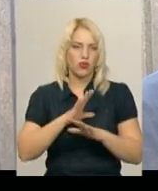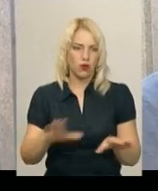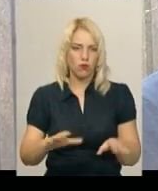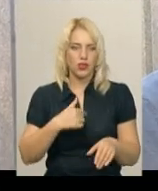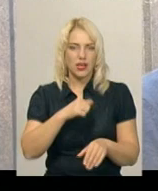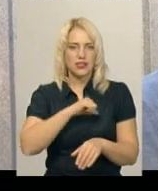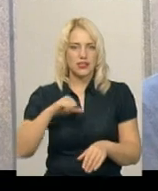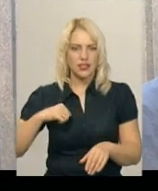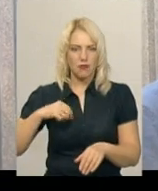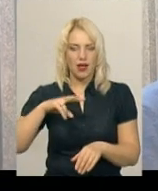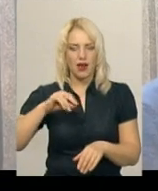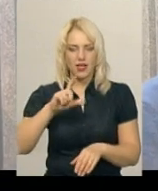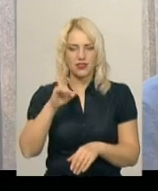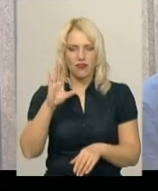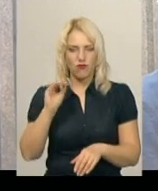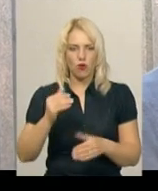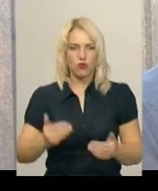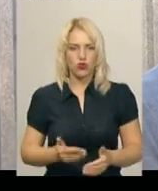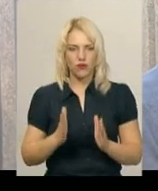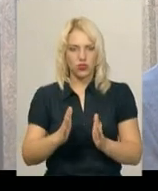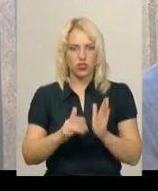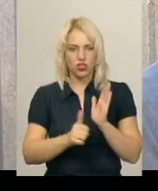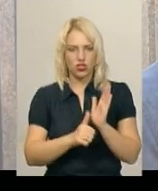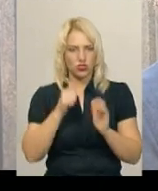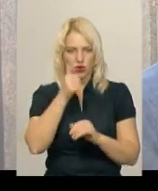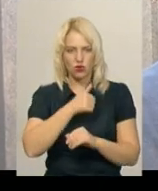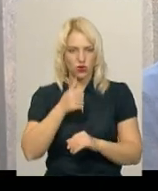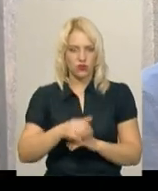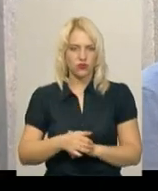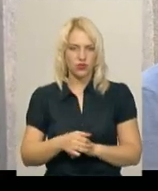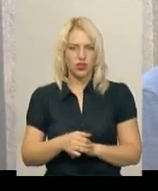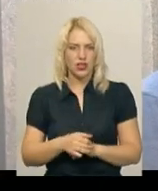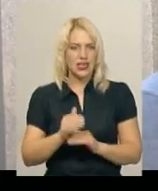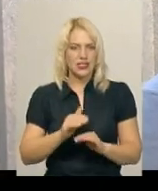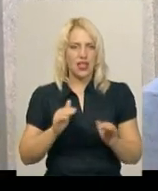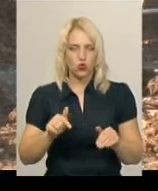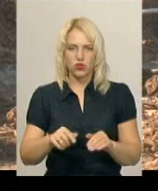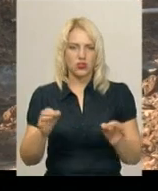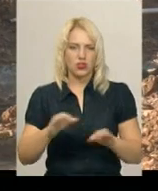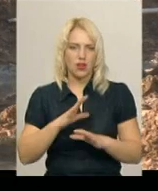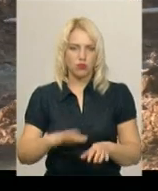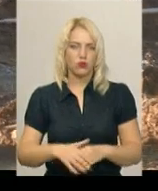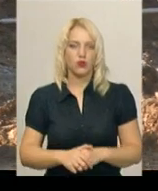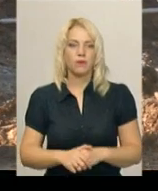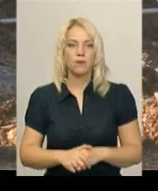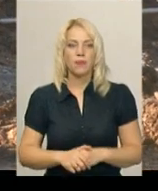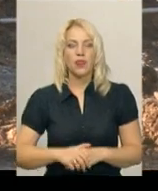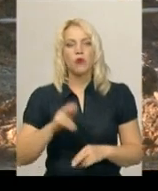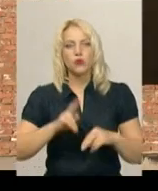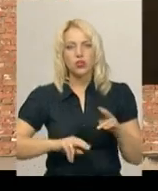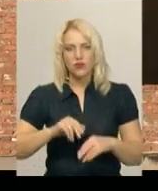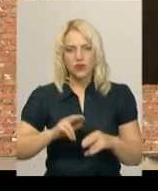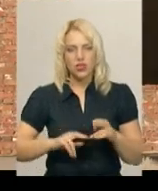Я сама в Лезнево проживаю тільки 6 років, но садочка тут не було. Будівництво дошкільного навчального